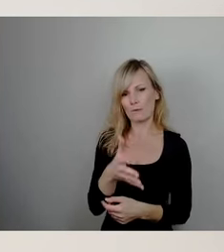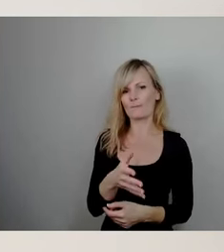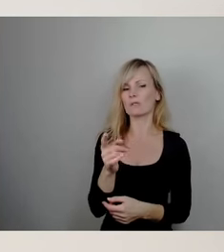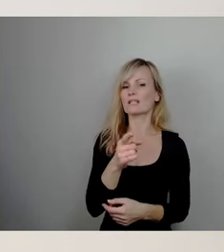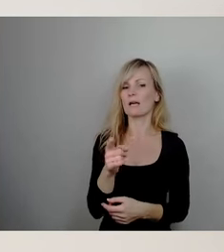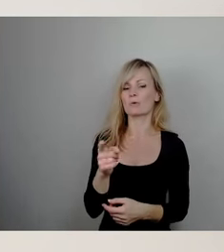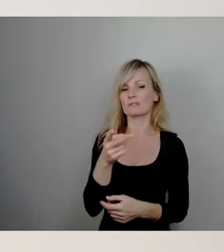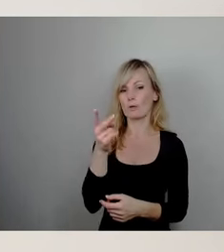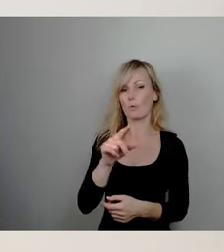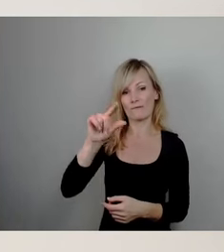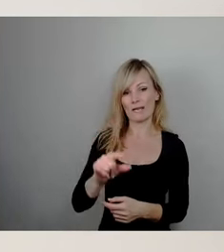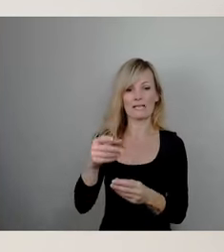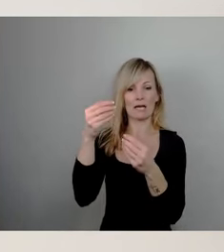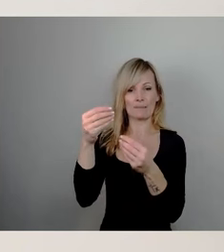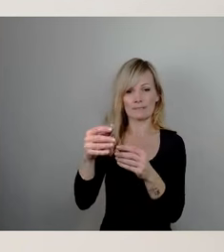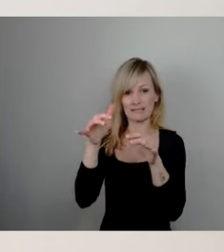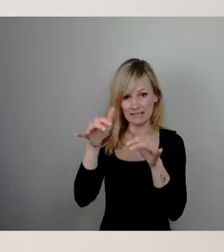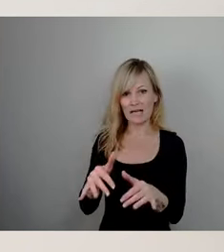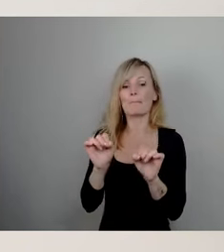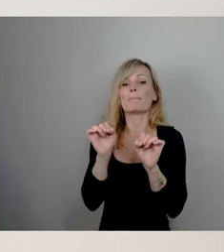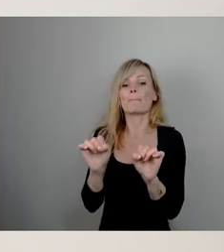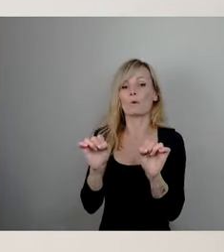angezeigt, die zur Verfügung stehen könnten.